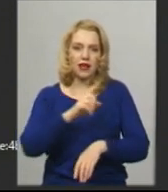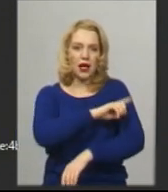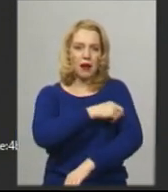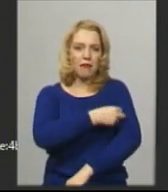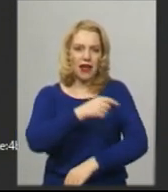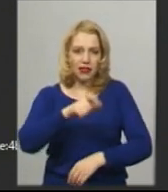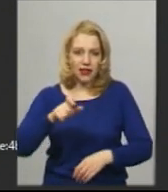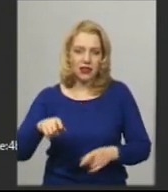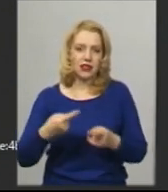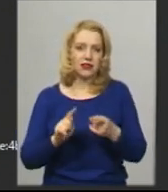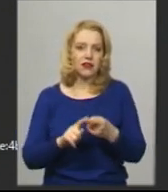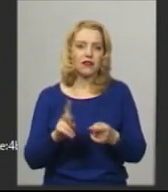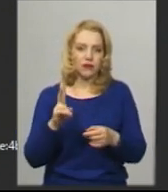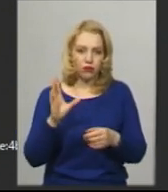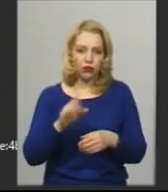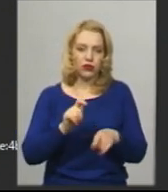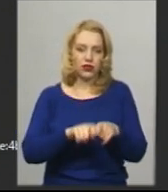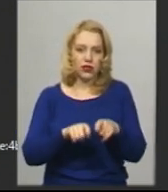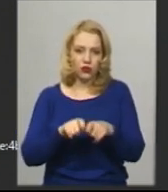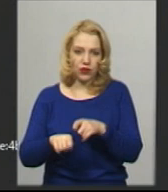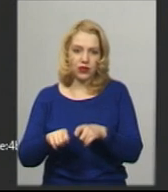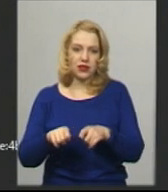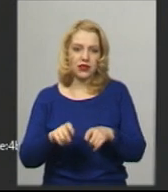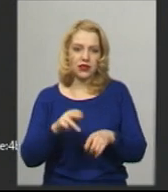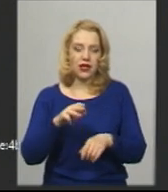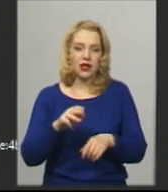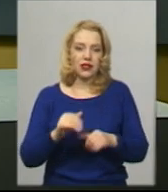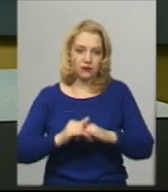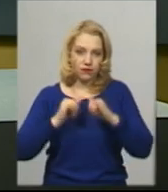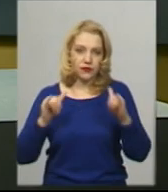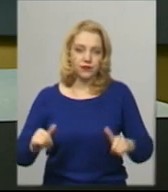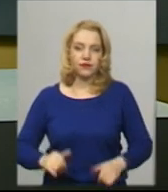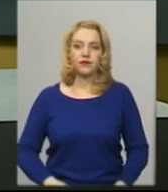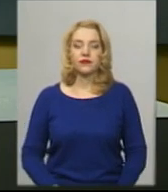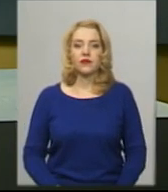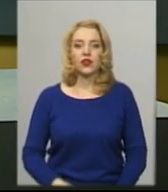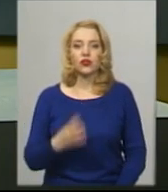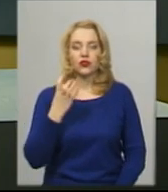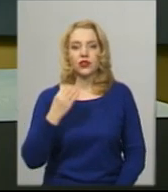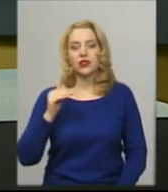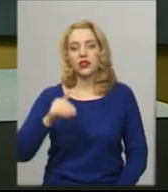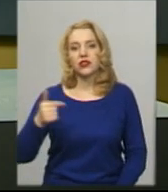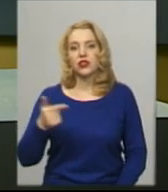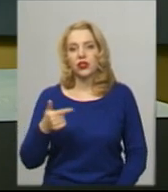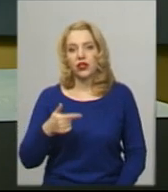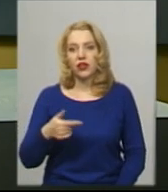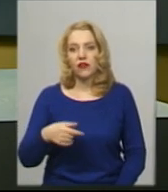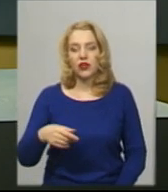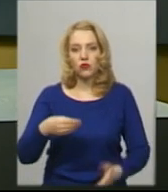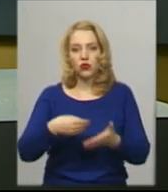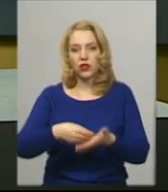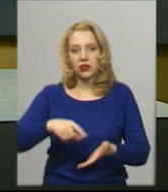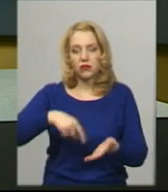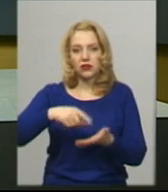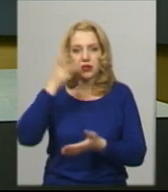Тому, звичайно, що кількість тих, хто буде тестуватися, буде суттєво зростати. 400 тисяч гривень з бюджету Хмельницького